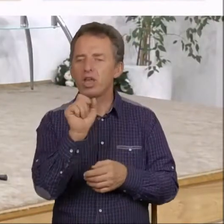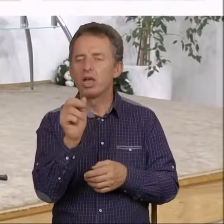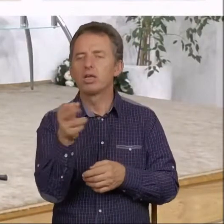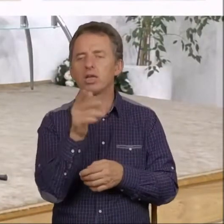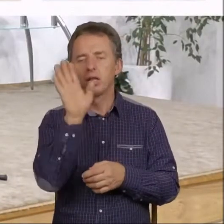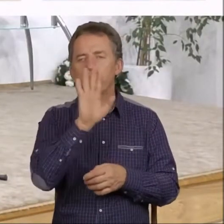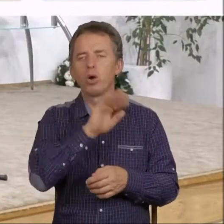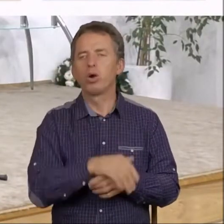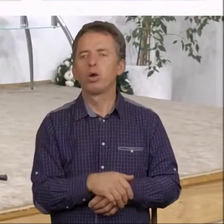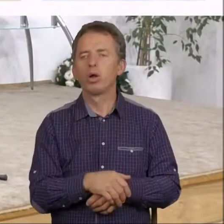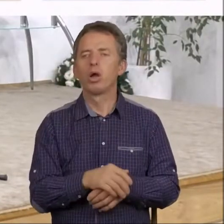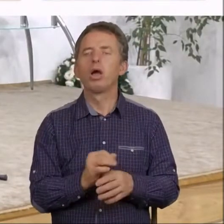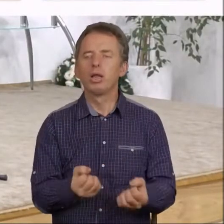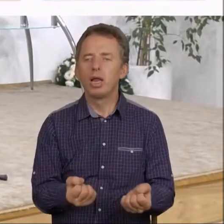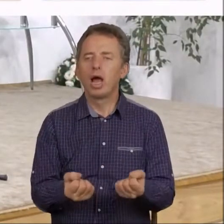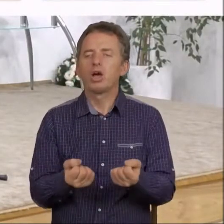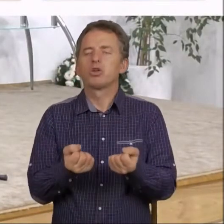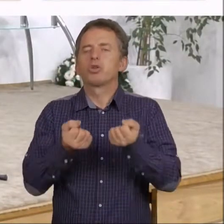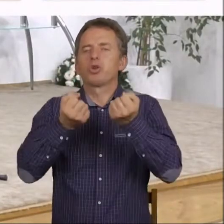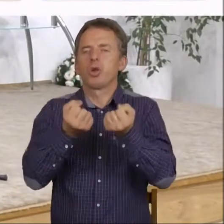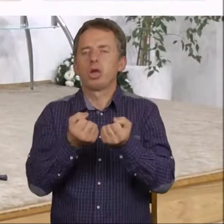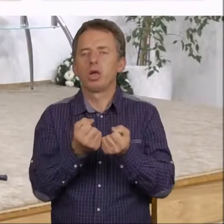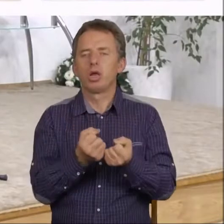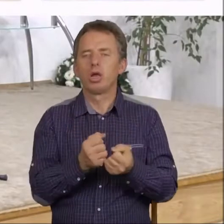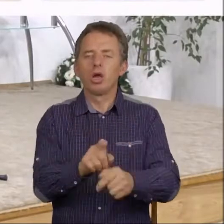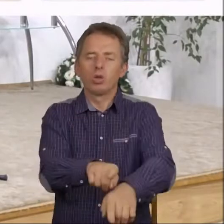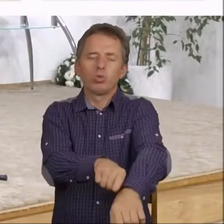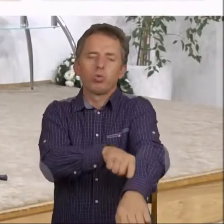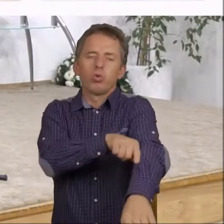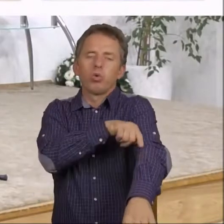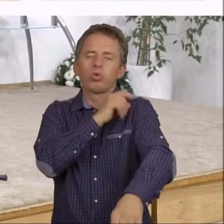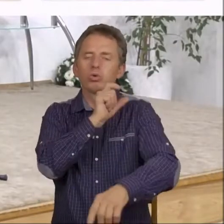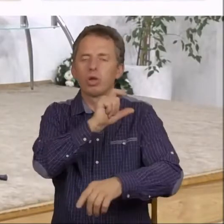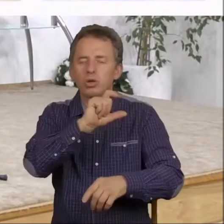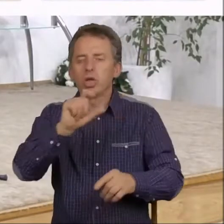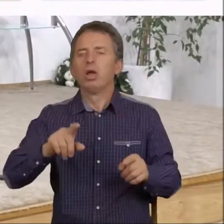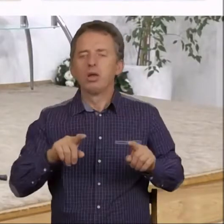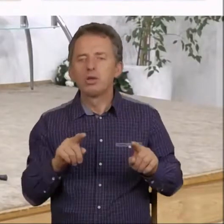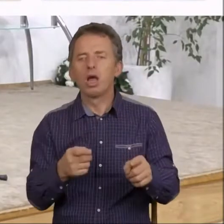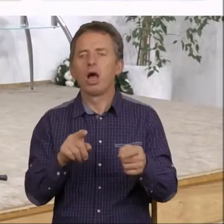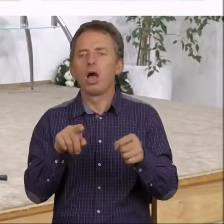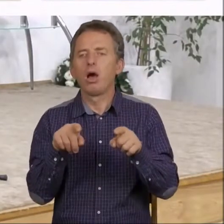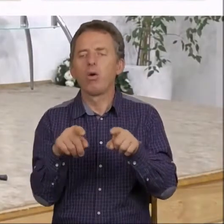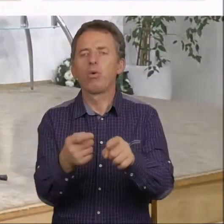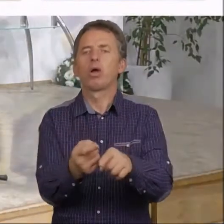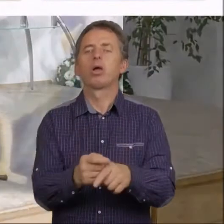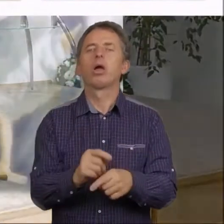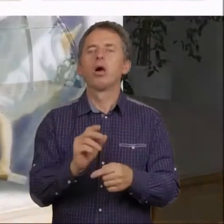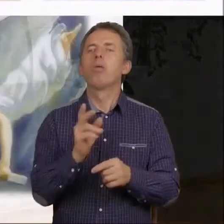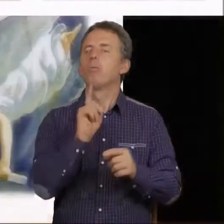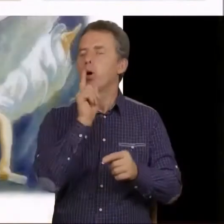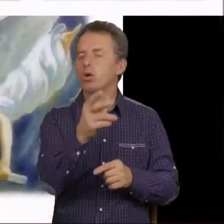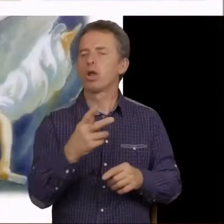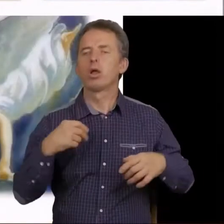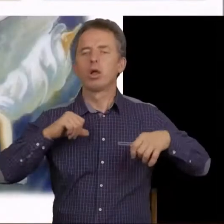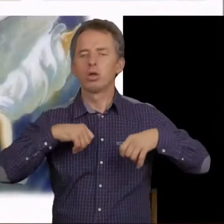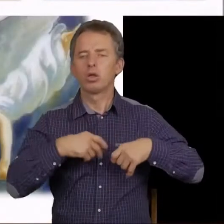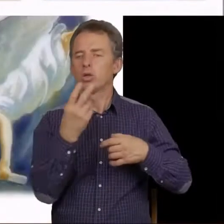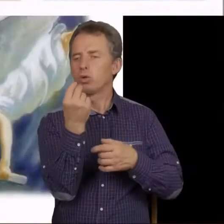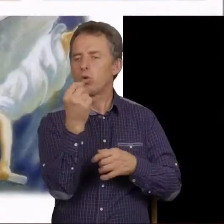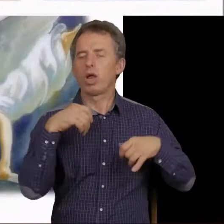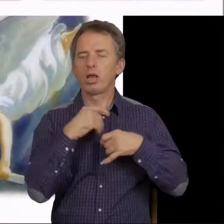Bóg nasilał przez dłuższy czas, nasilał działanie poselstwa trójanielskiego, poselstwa ratunku,